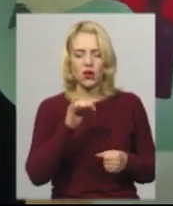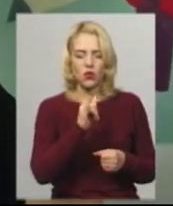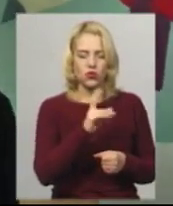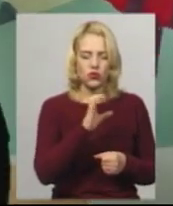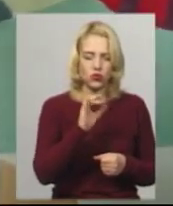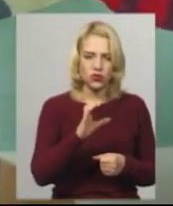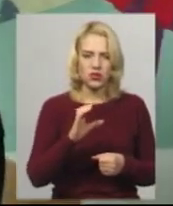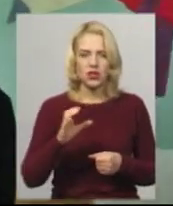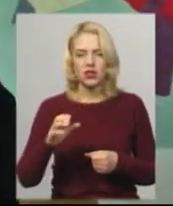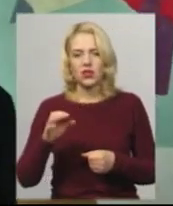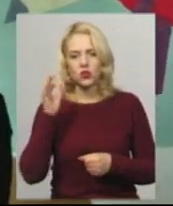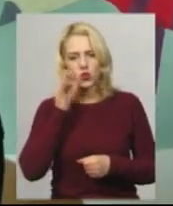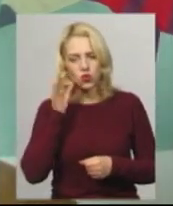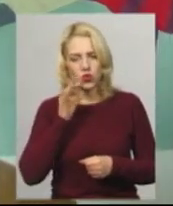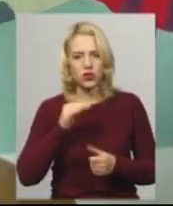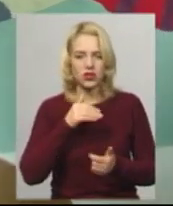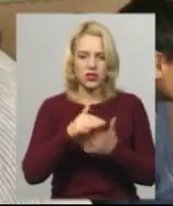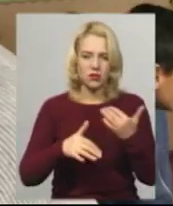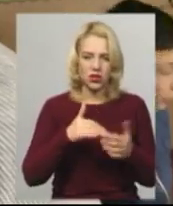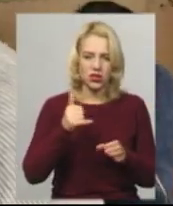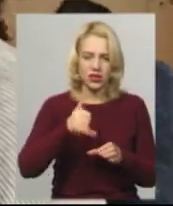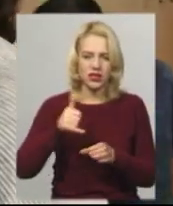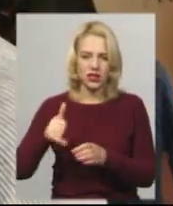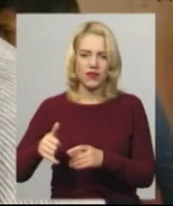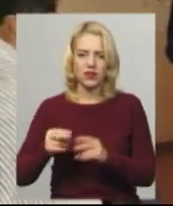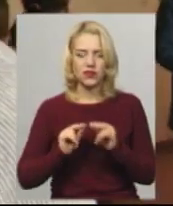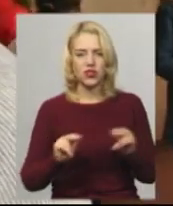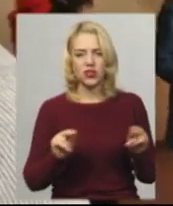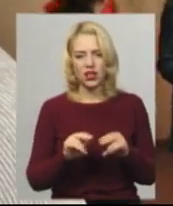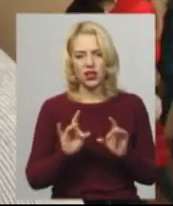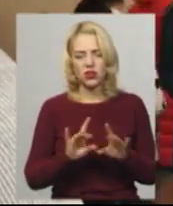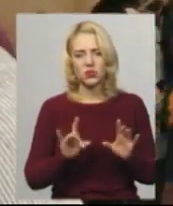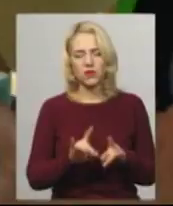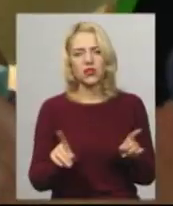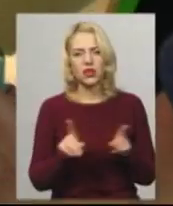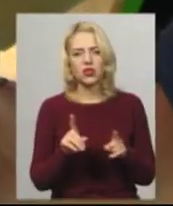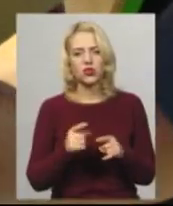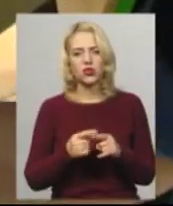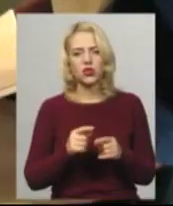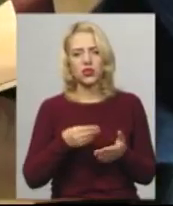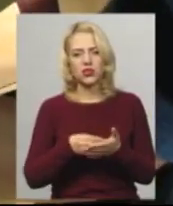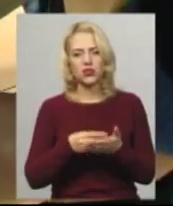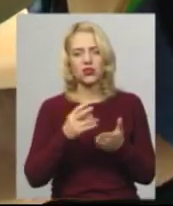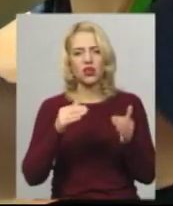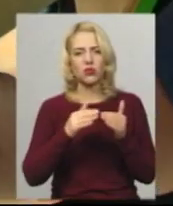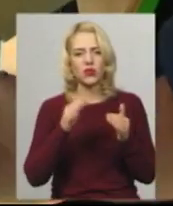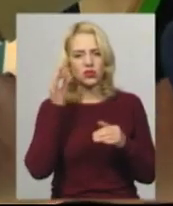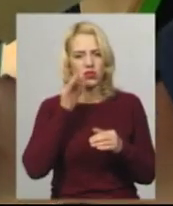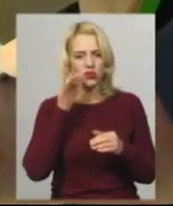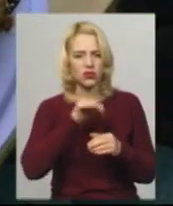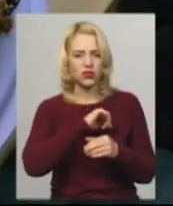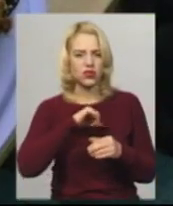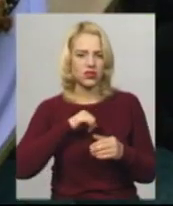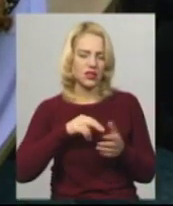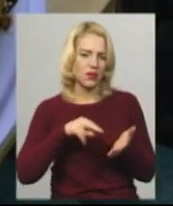смішували і заливали формочки. Учителька Софії Людмила Солій розповідає, ціну за домашні солодощі діти правлять самі.